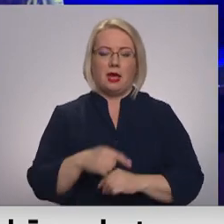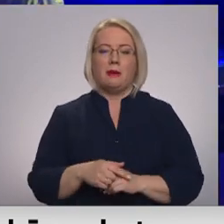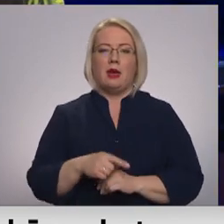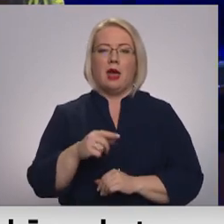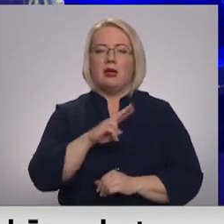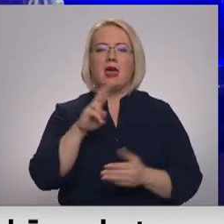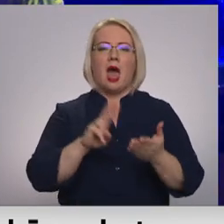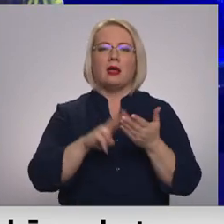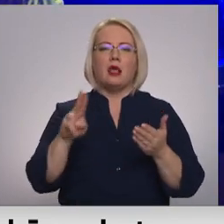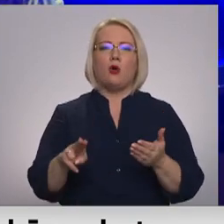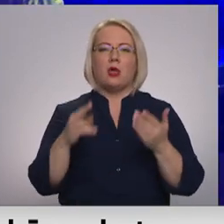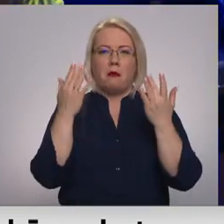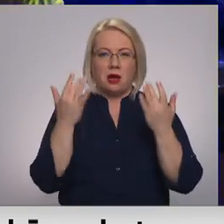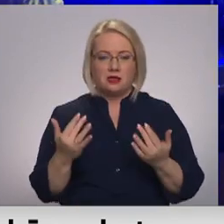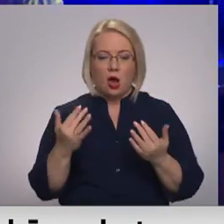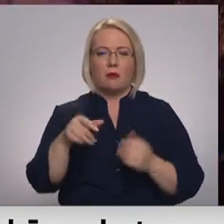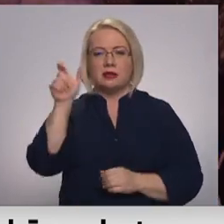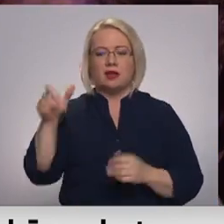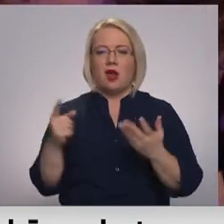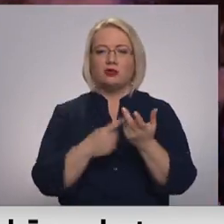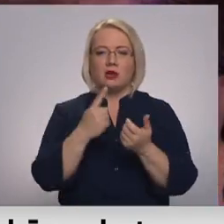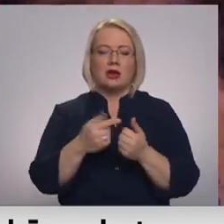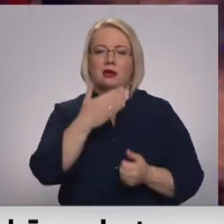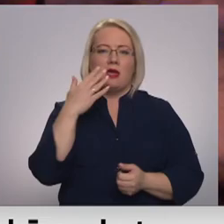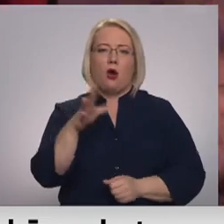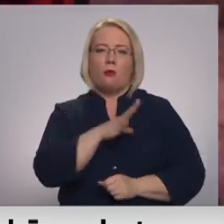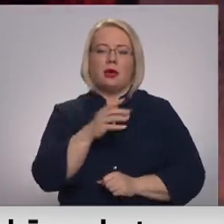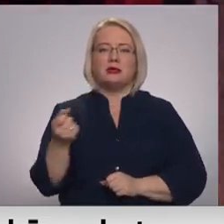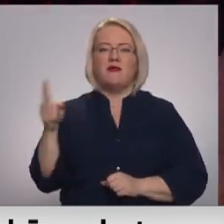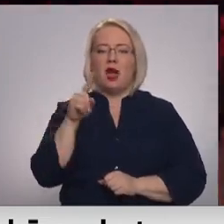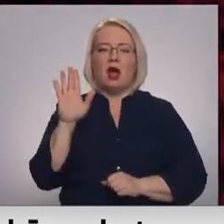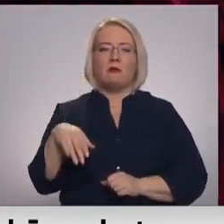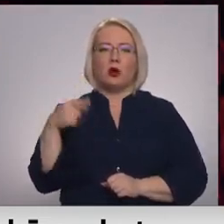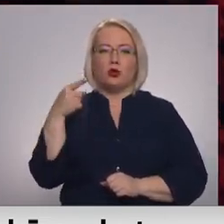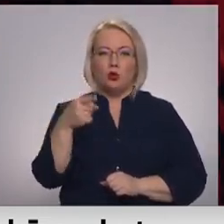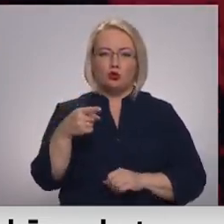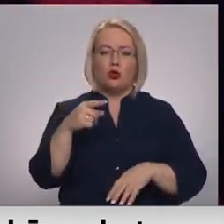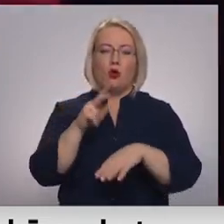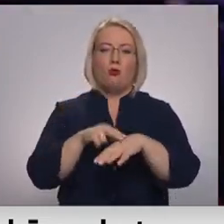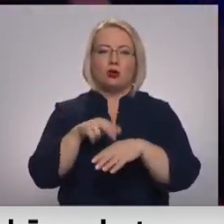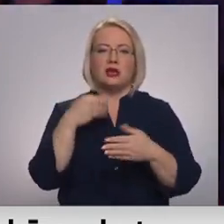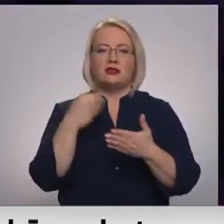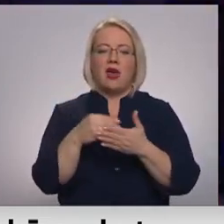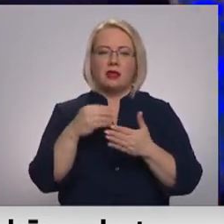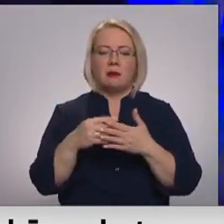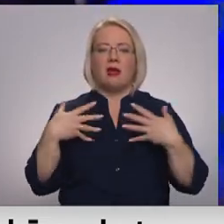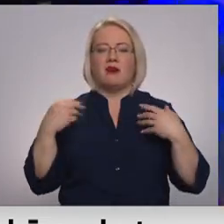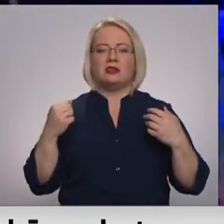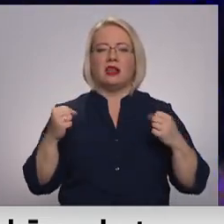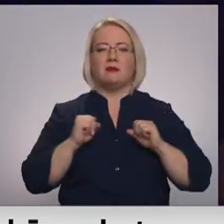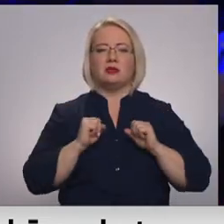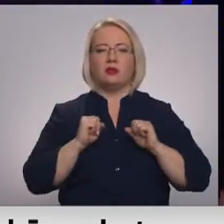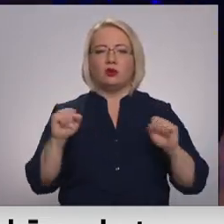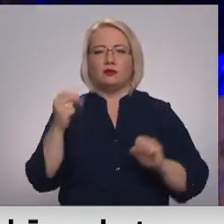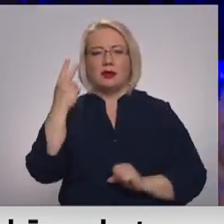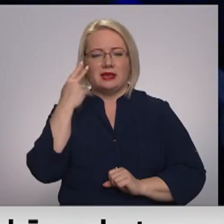Nesankcionētajā pasākumā cilvēku skaits nevienā vietā neesot pārisnītas tūkstoti un policijas vērtējumā epidemioloģiski ir riski bija.